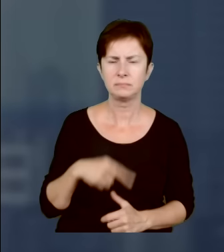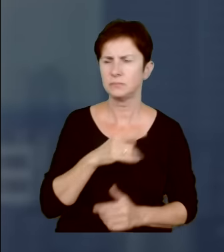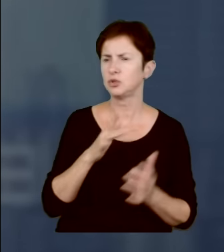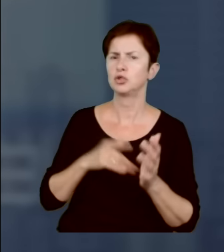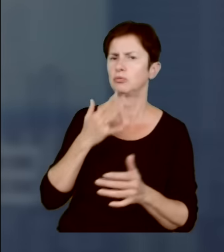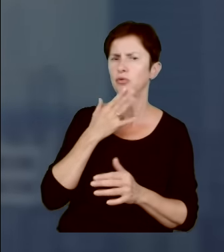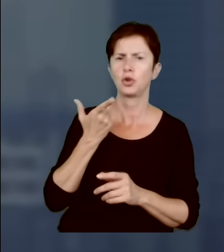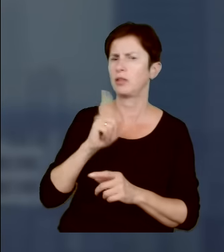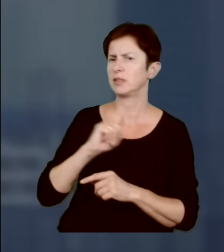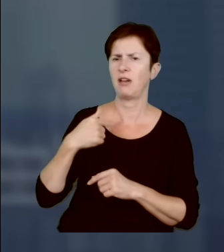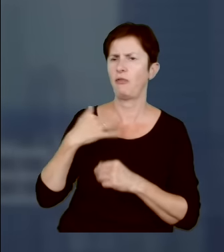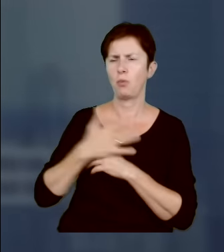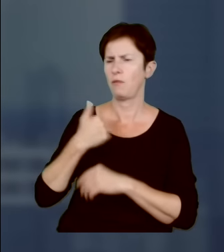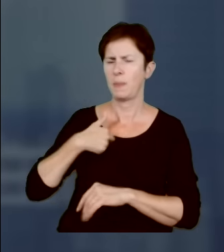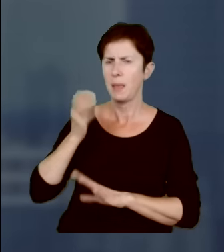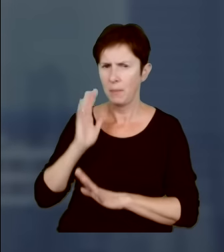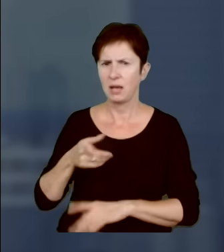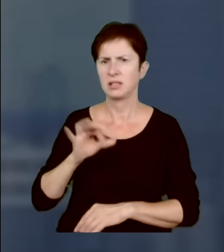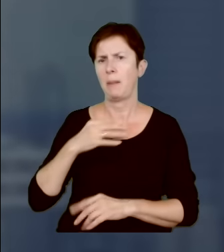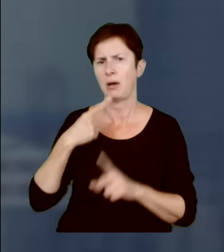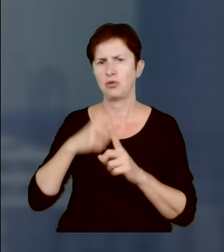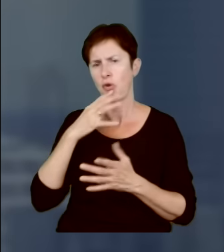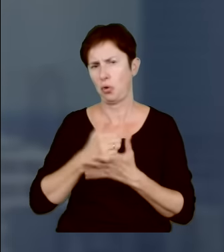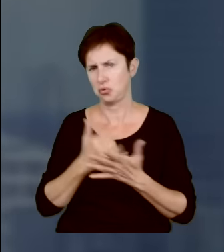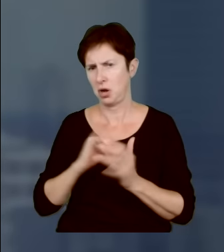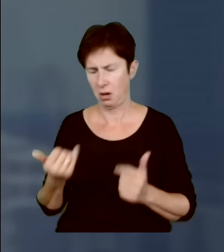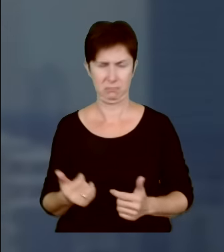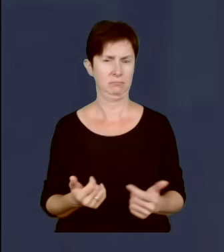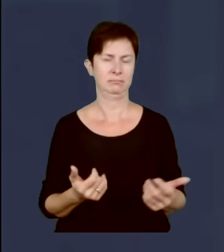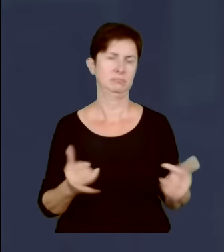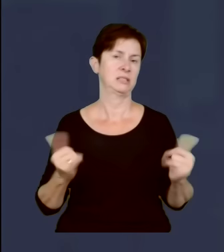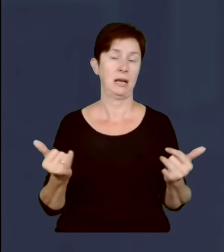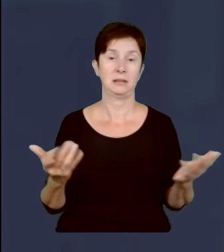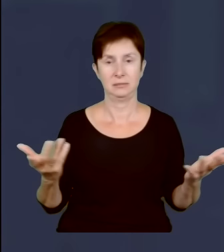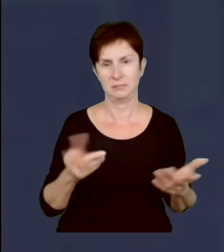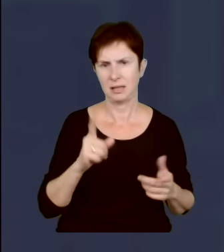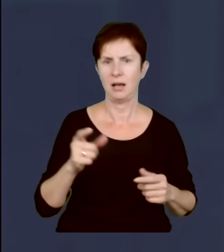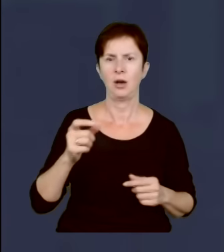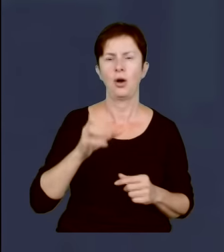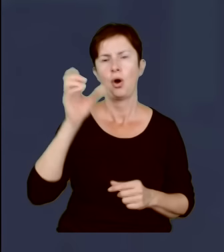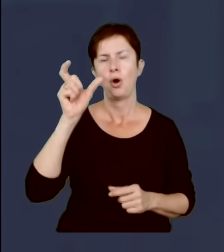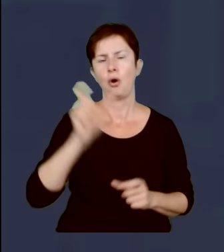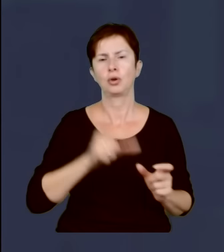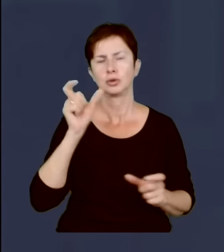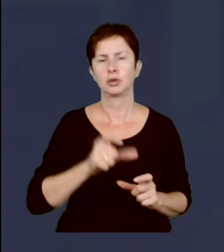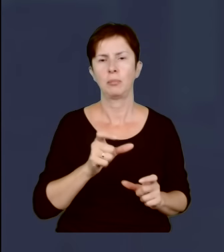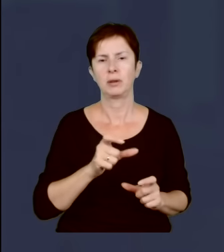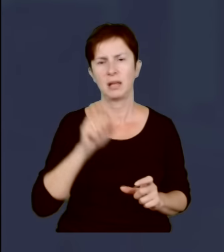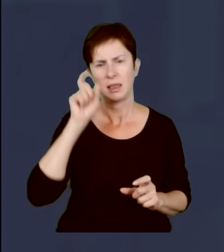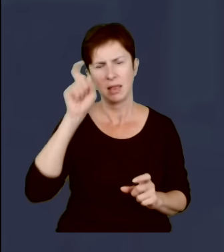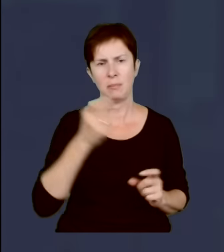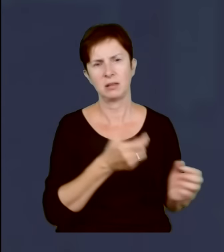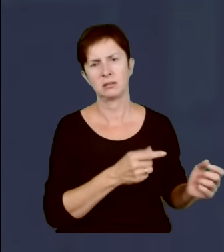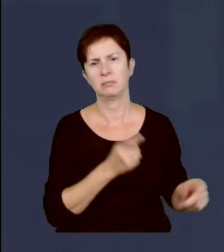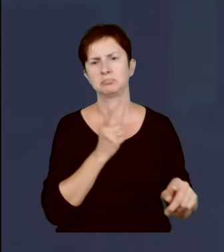skorzysta. No właśnie, już widzimy jak korzysta. Jest wzbogacana przez migrantów, którzy są dostarczani przez stronę niemiecką do